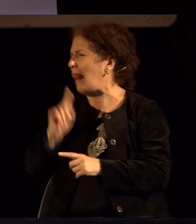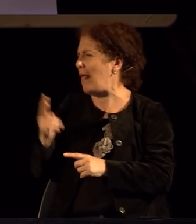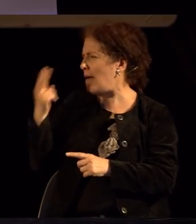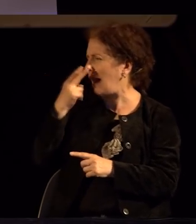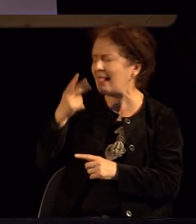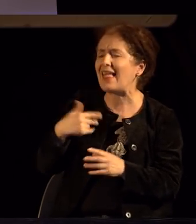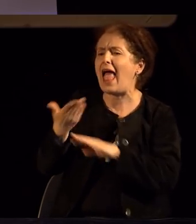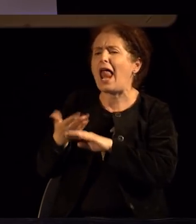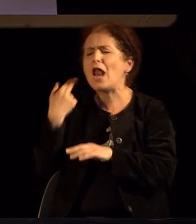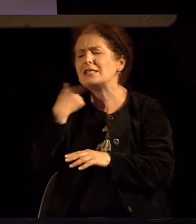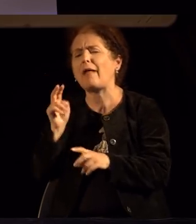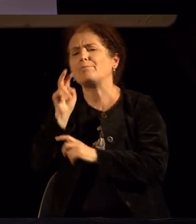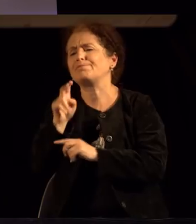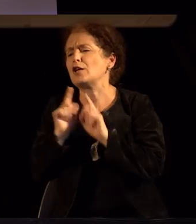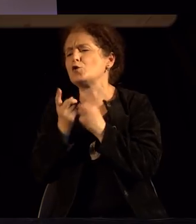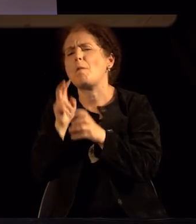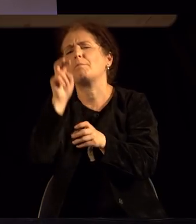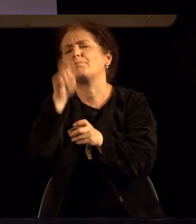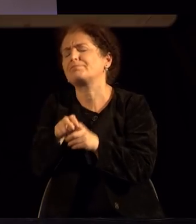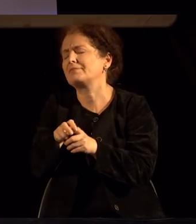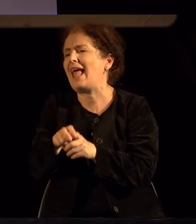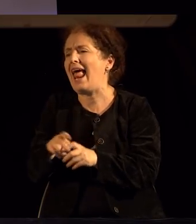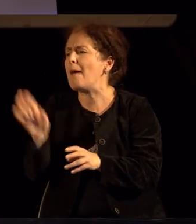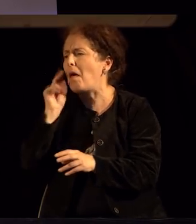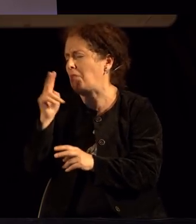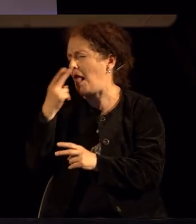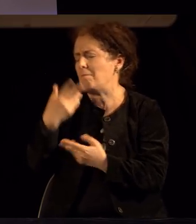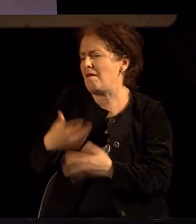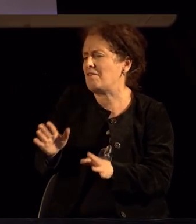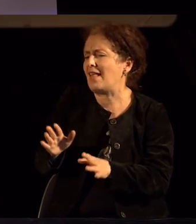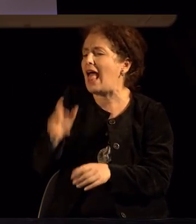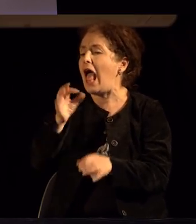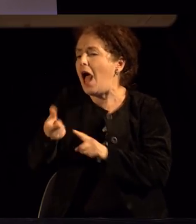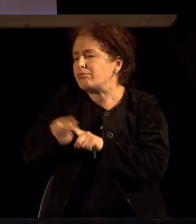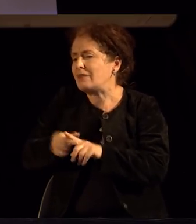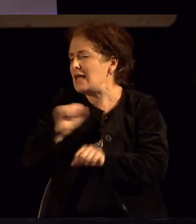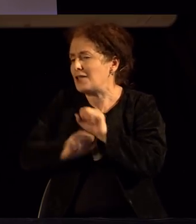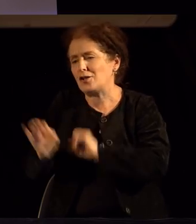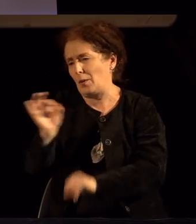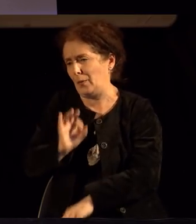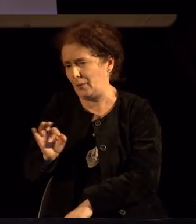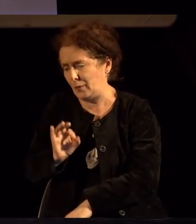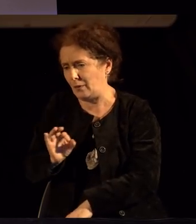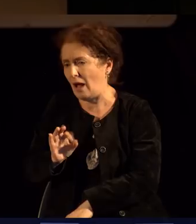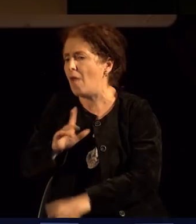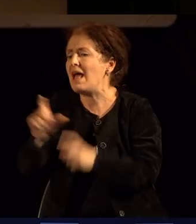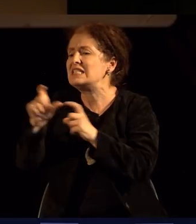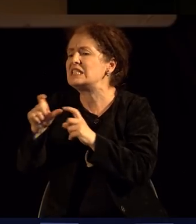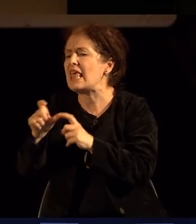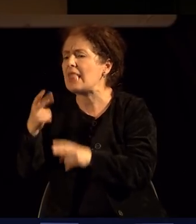сек за една ноќ и после тоа бидеќи не сте провериле, не сте се заштитиле и одеднаш сида.